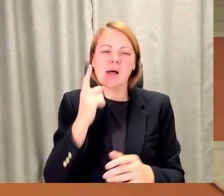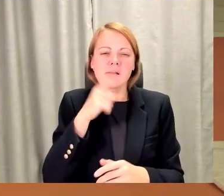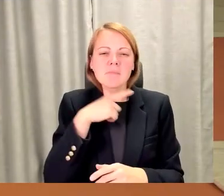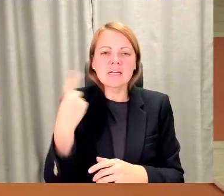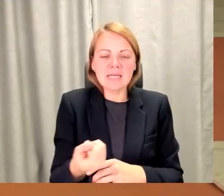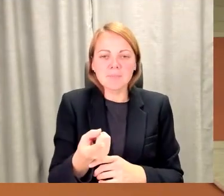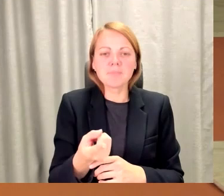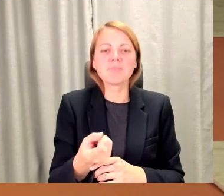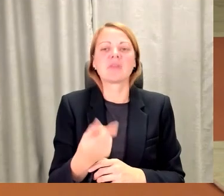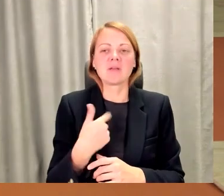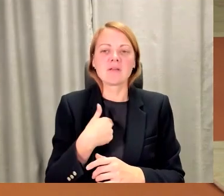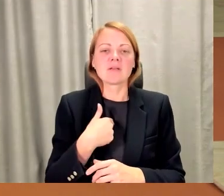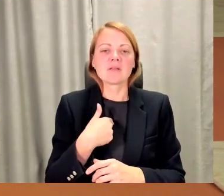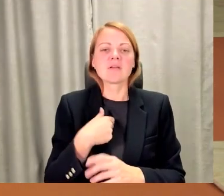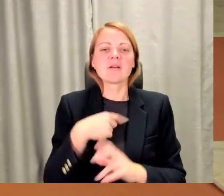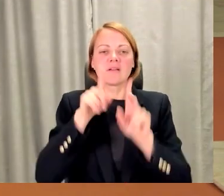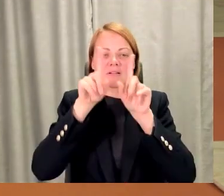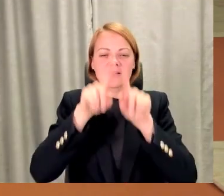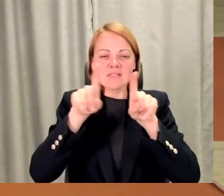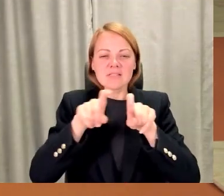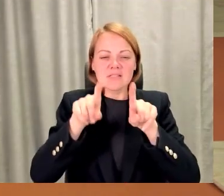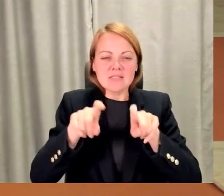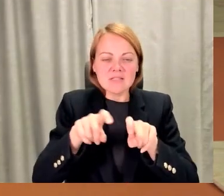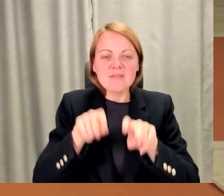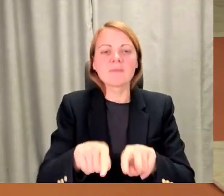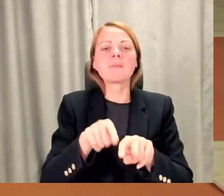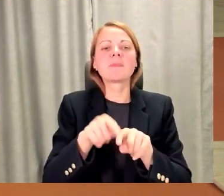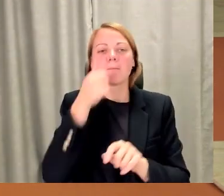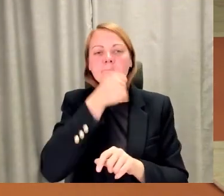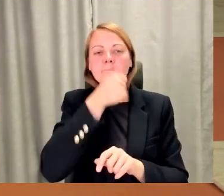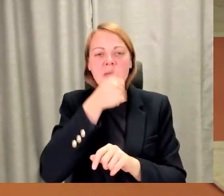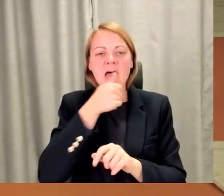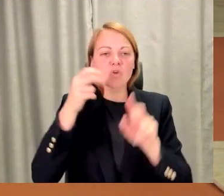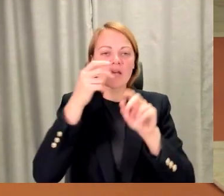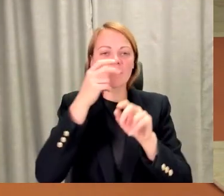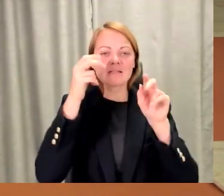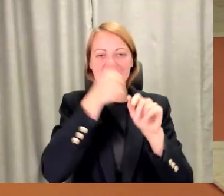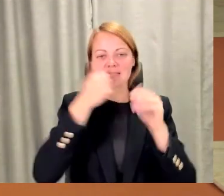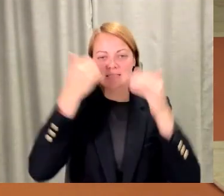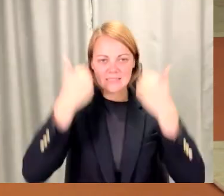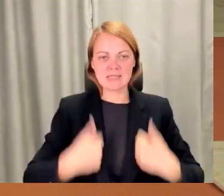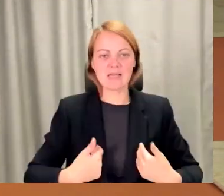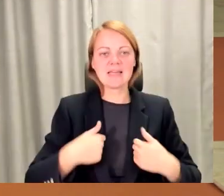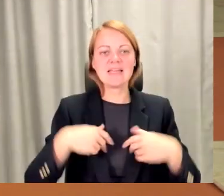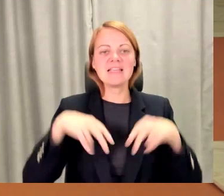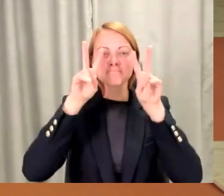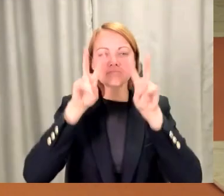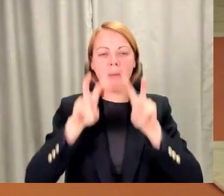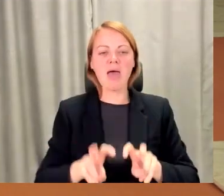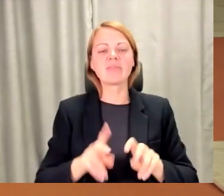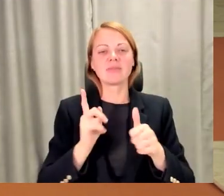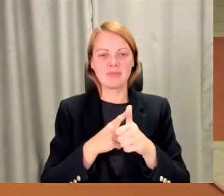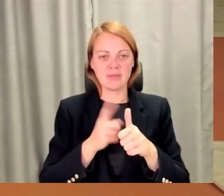iekšā šajā te personības izpētē, sāks viss ar to. Viennozīmīgi, tad mēs piemērojam,